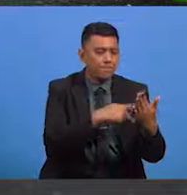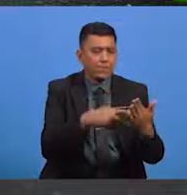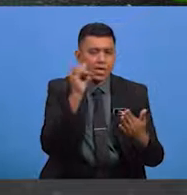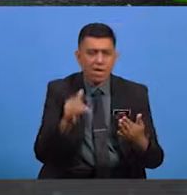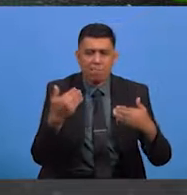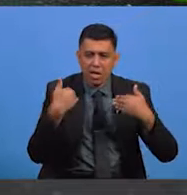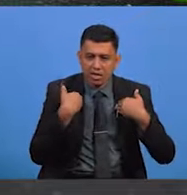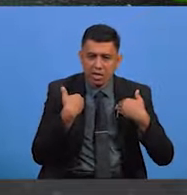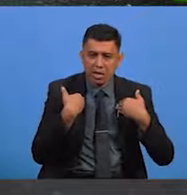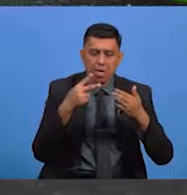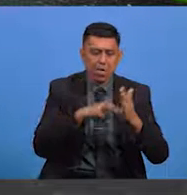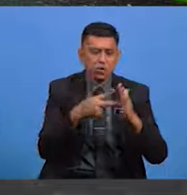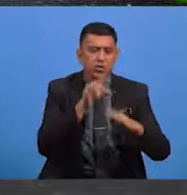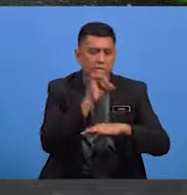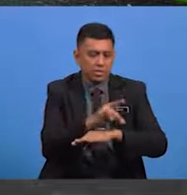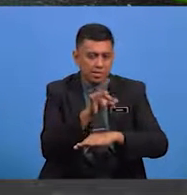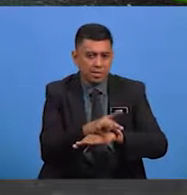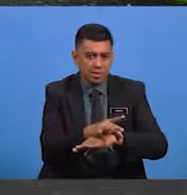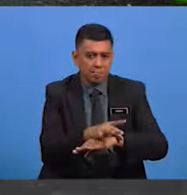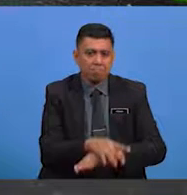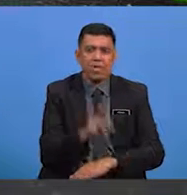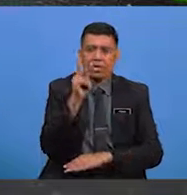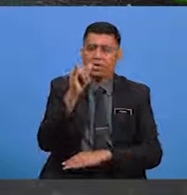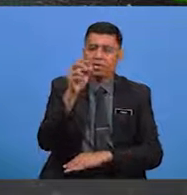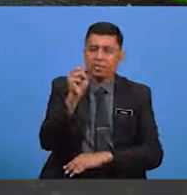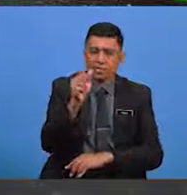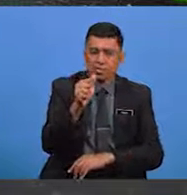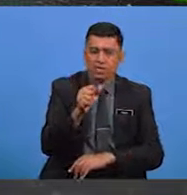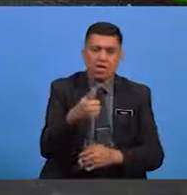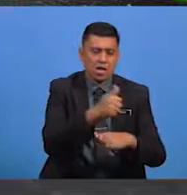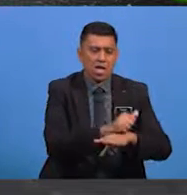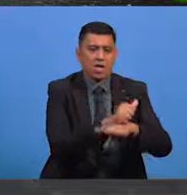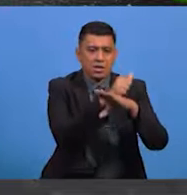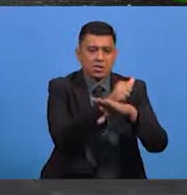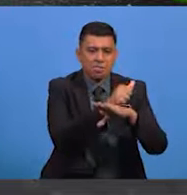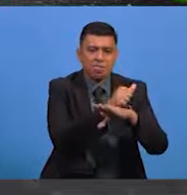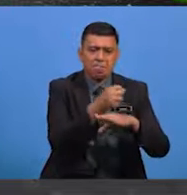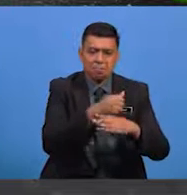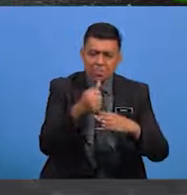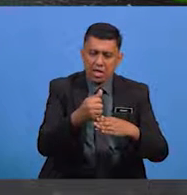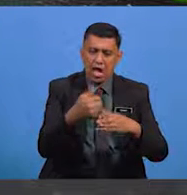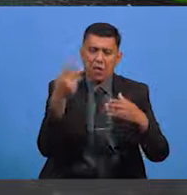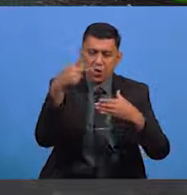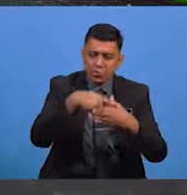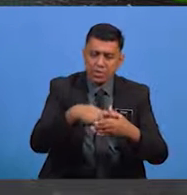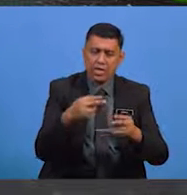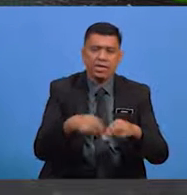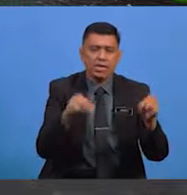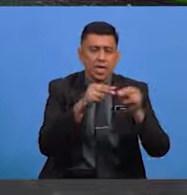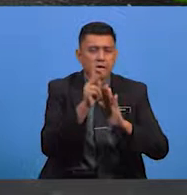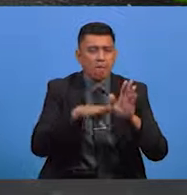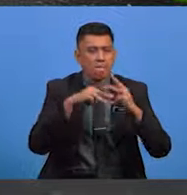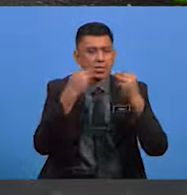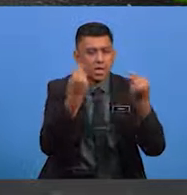mengandungi maksud nasihat, kias ibarat, adat resam serta mengandungi nilai kemasyarakatan dan